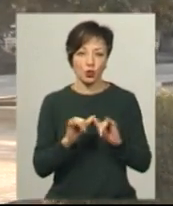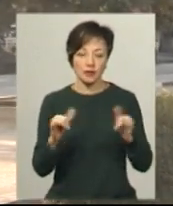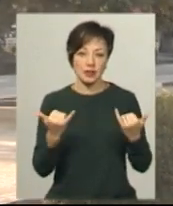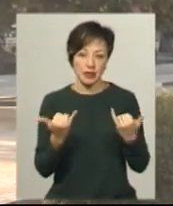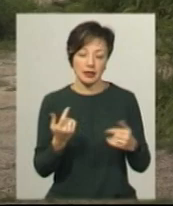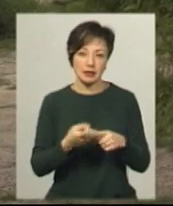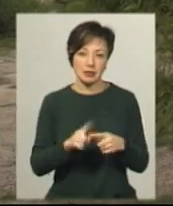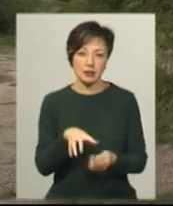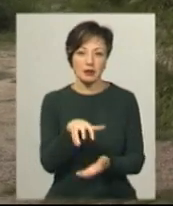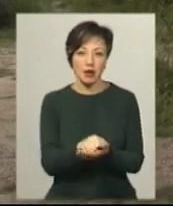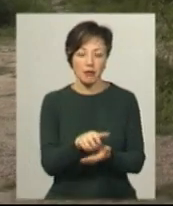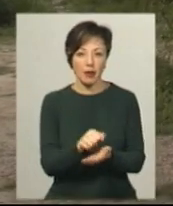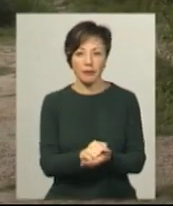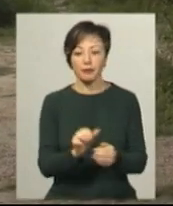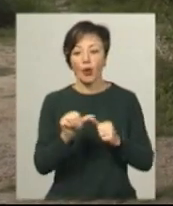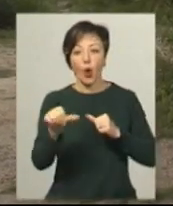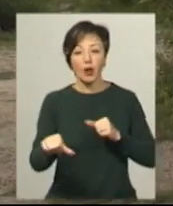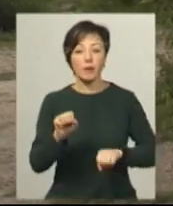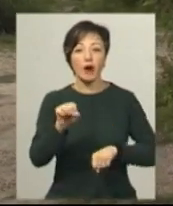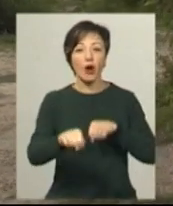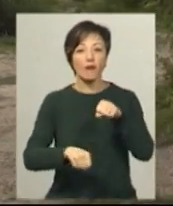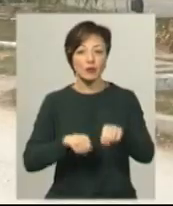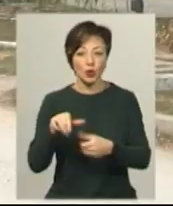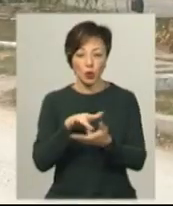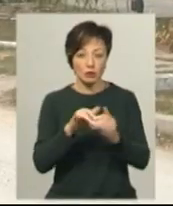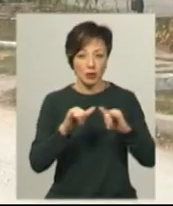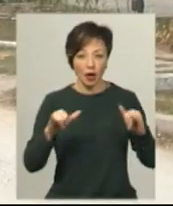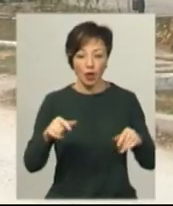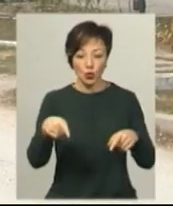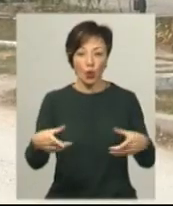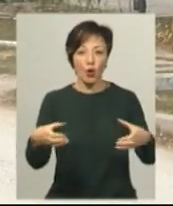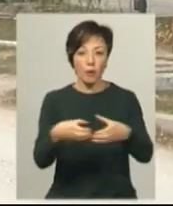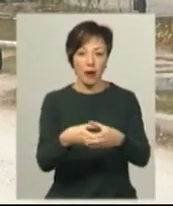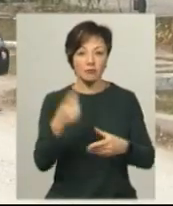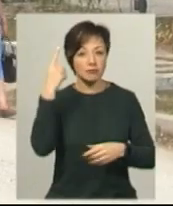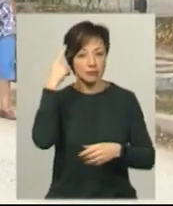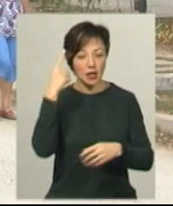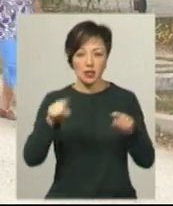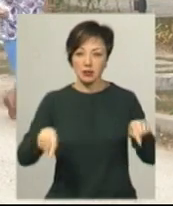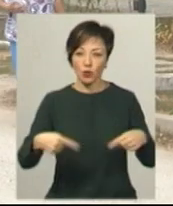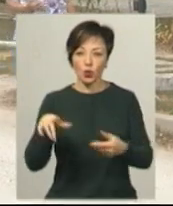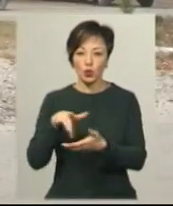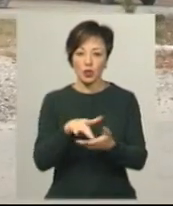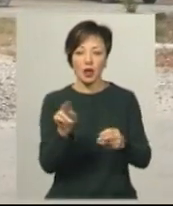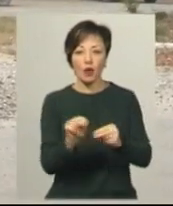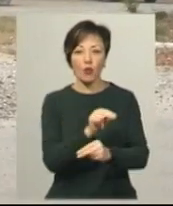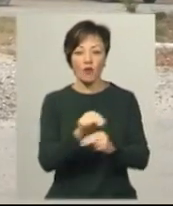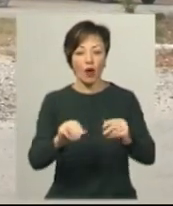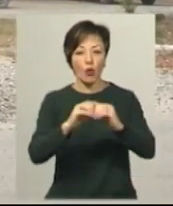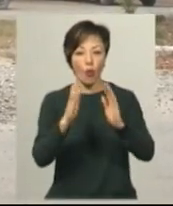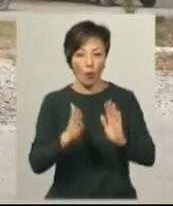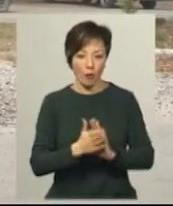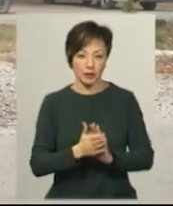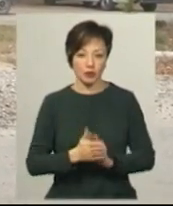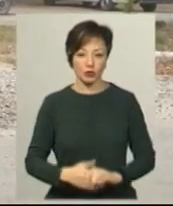зараз власне цим займаємося. Окрім розвитку велосипедного туризму, в Старушицькій громаді сьогодні задумалися і над створенням туристично-лікувального комплексу,